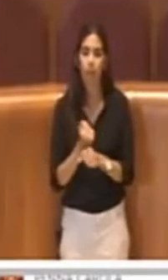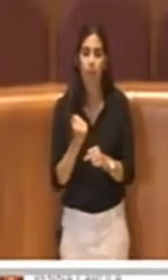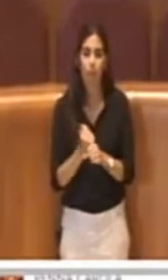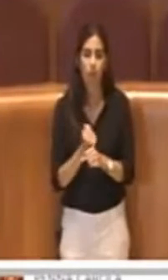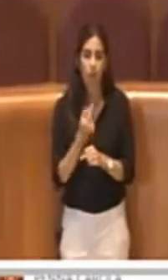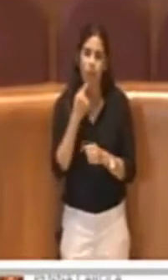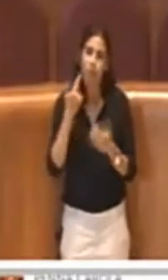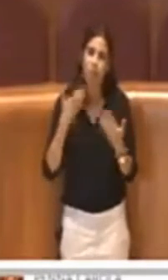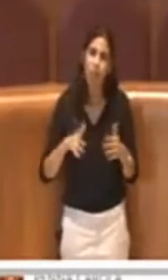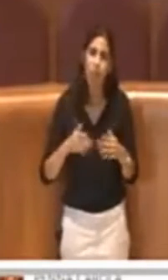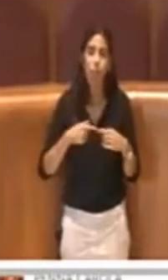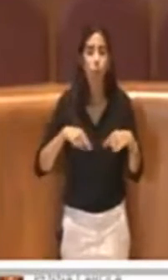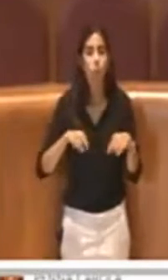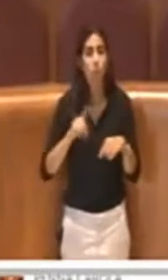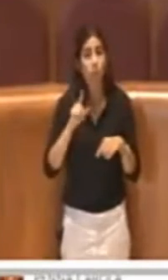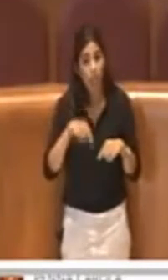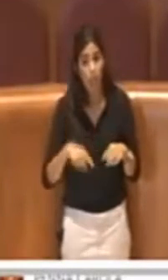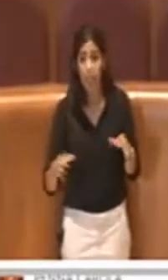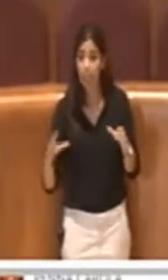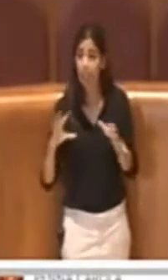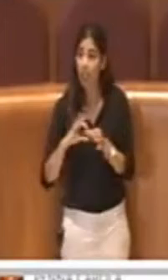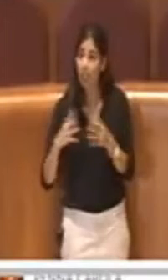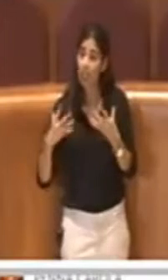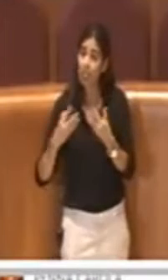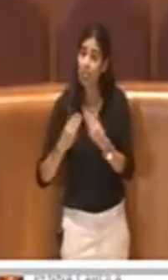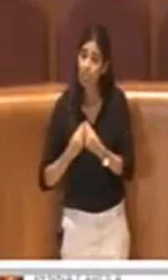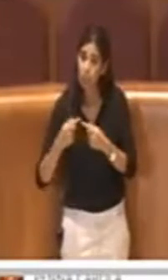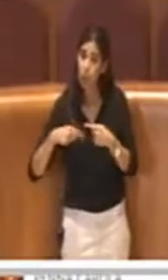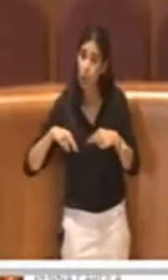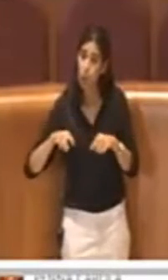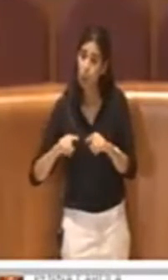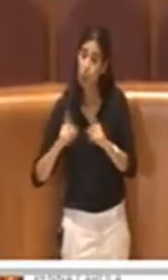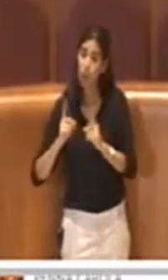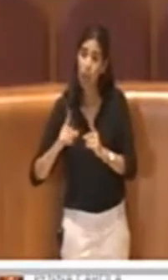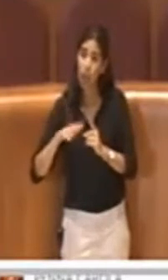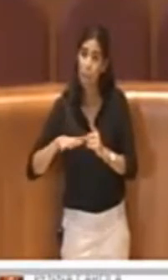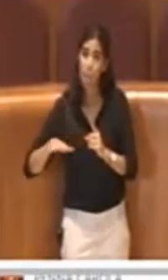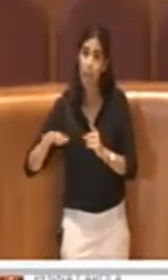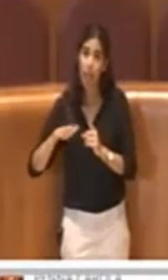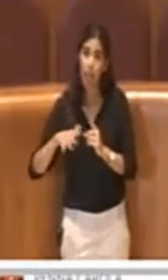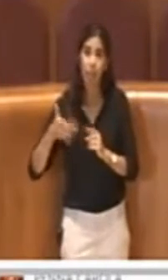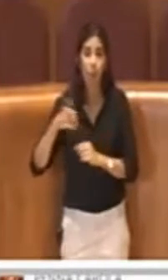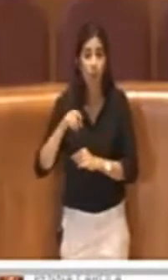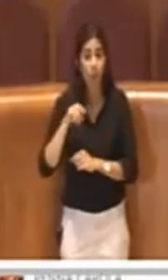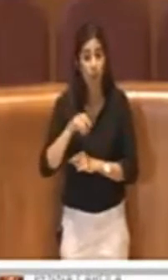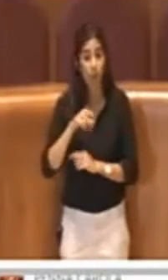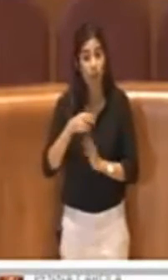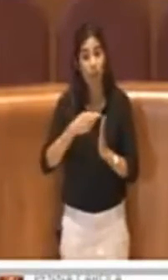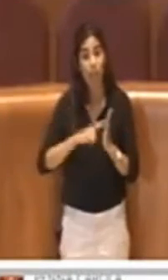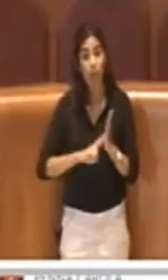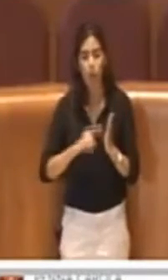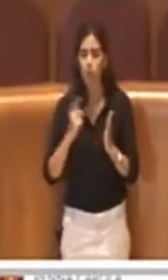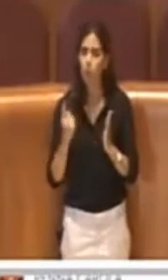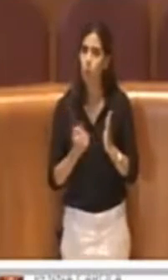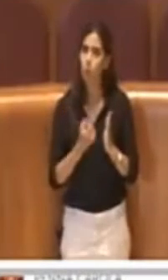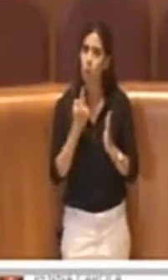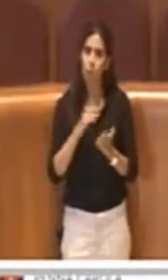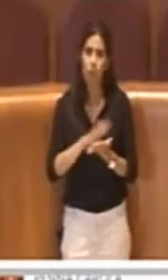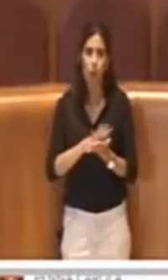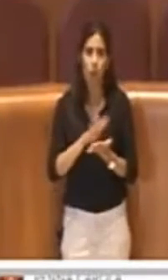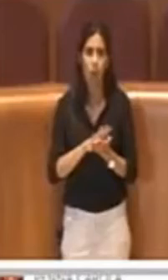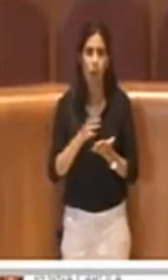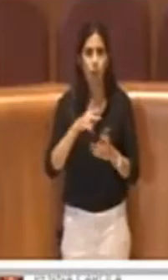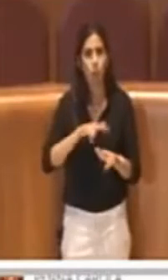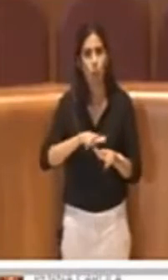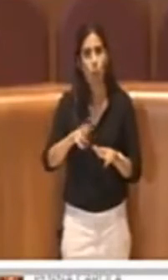commissione, anche congiuntamente con la commissione ambiente, perché questo regolamento che è l'unico atto che il comune dispone